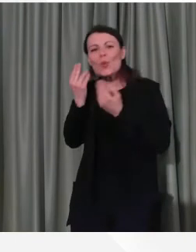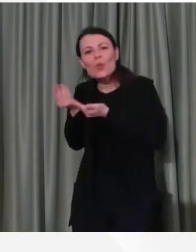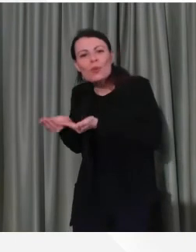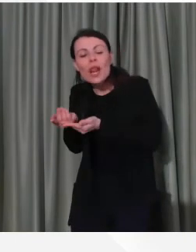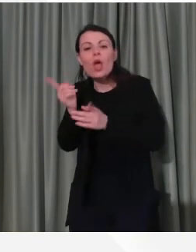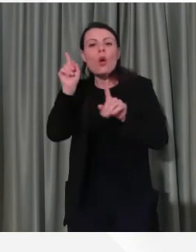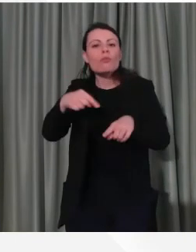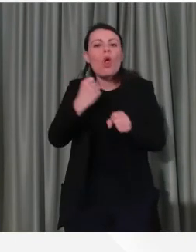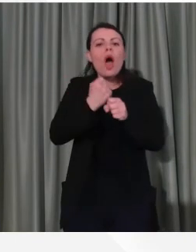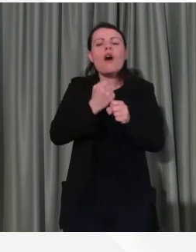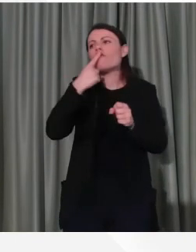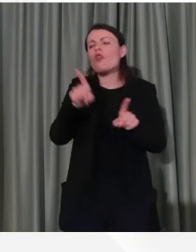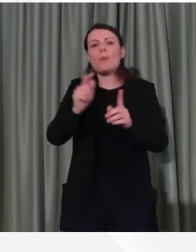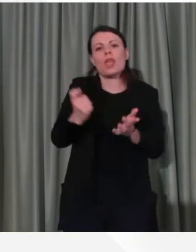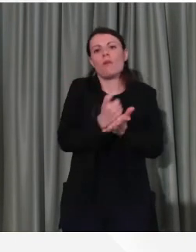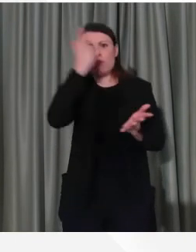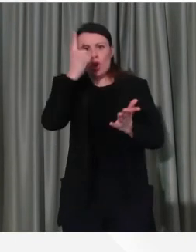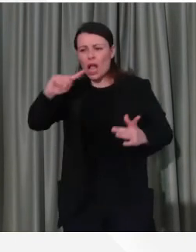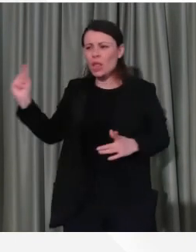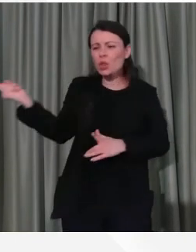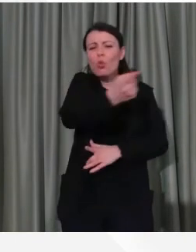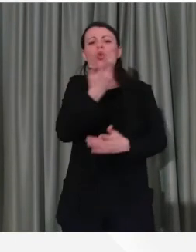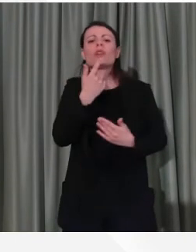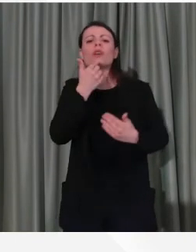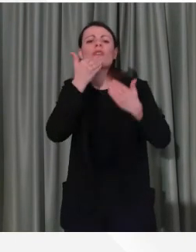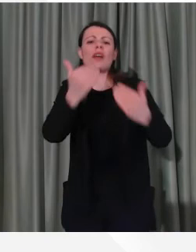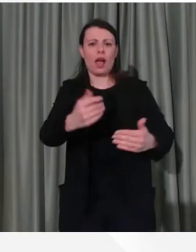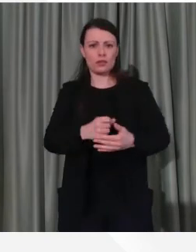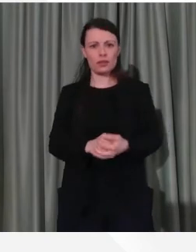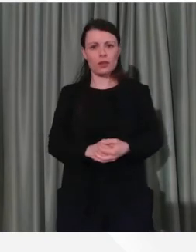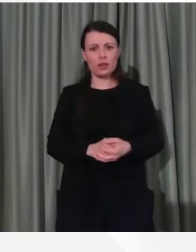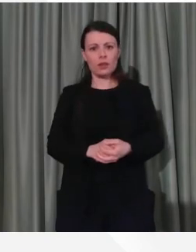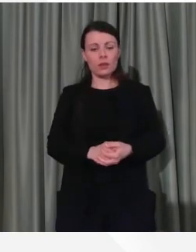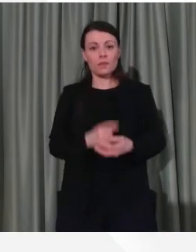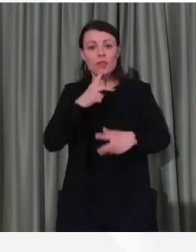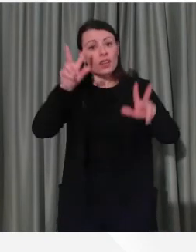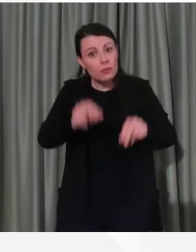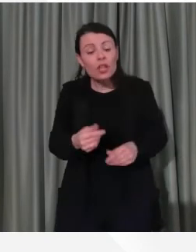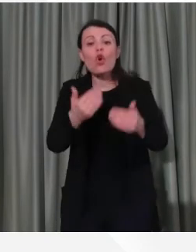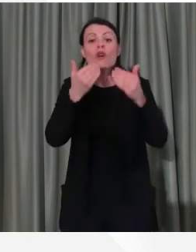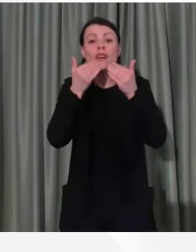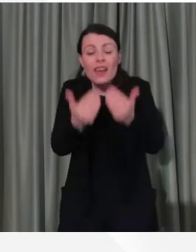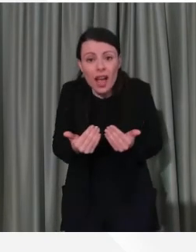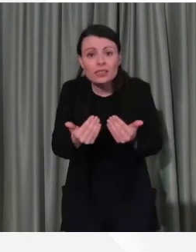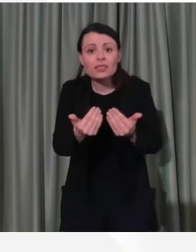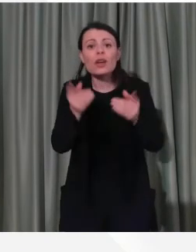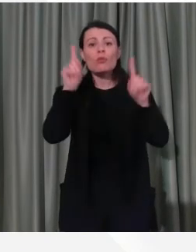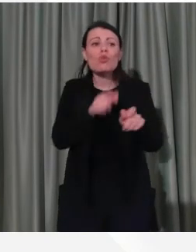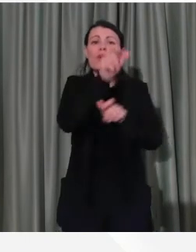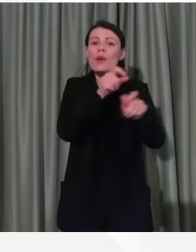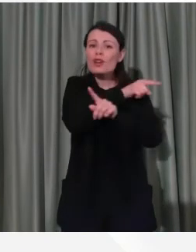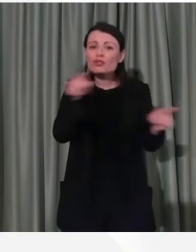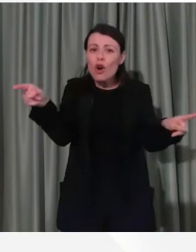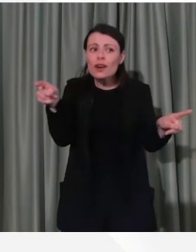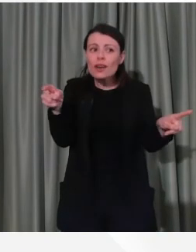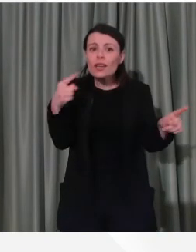importante. A loro il ringraziamento, e il ringraziamento lo rifaccio ancora a chi ha capito che bisogna